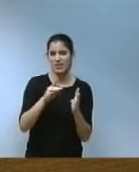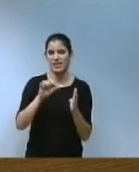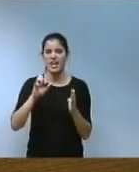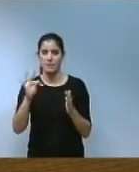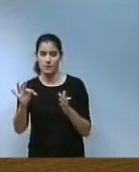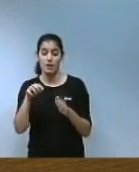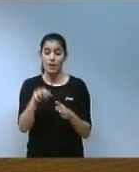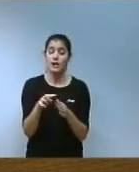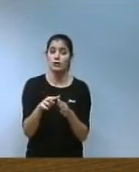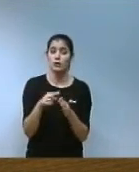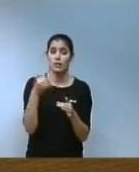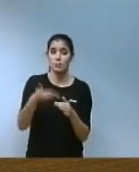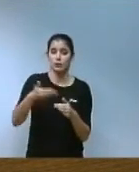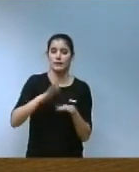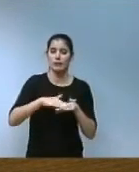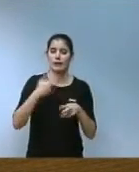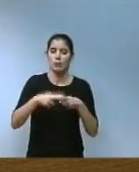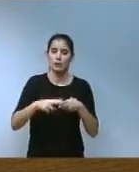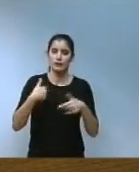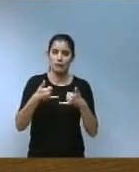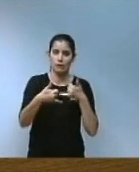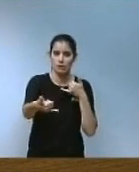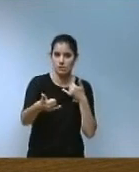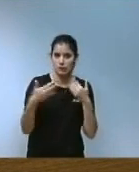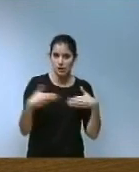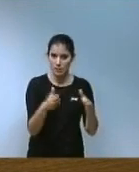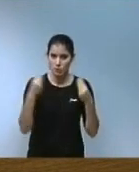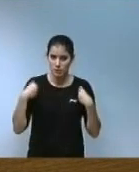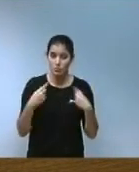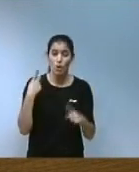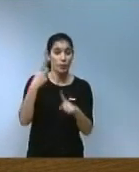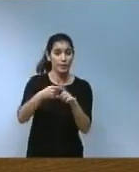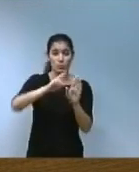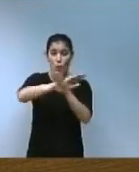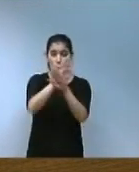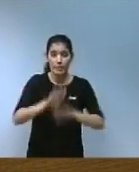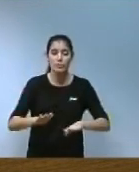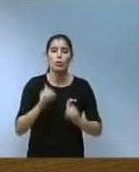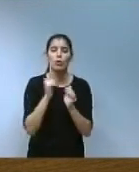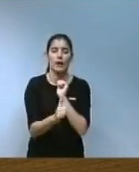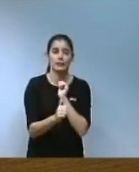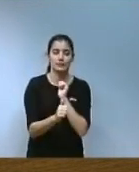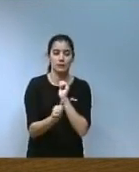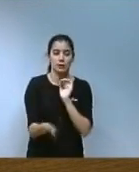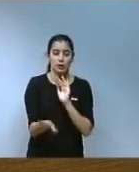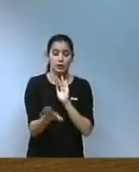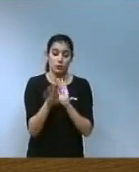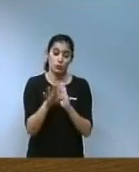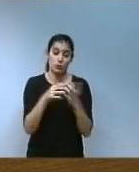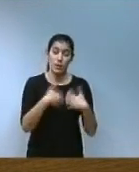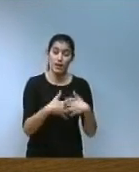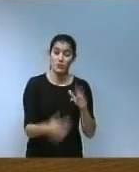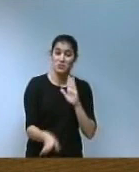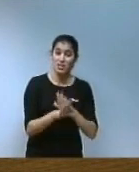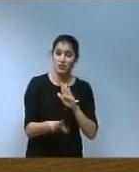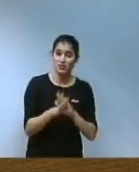vertebra la nostra política de reindustrialització, l'objectiu final del qual siga que la indústria aconsegueix que